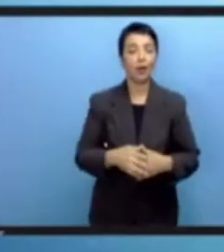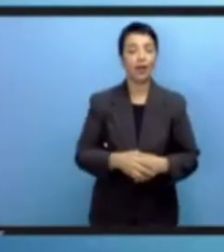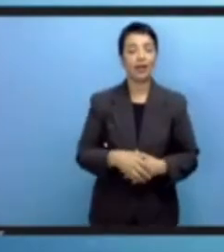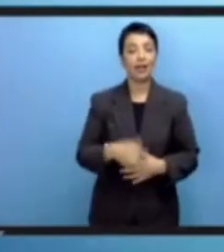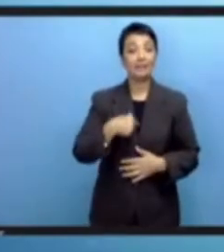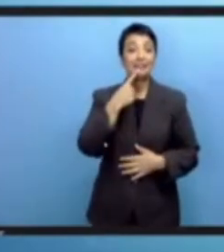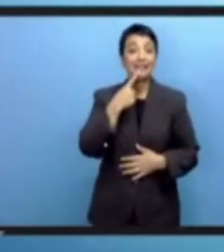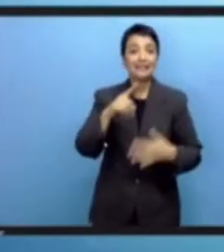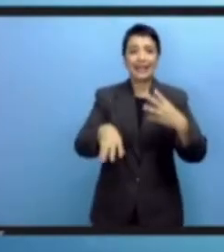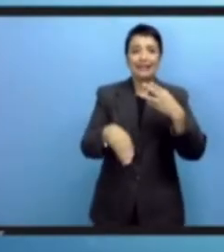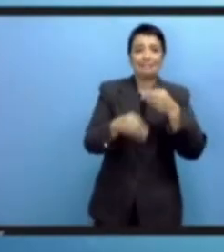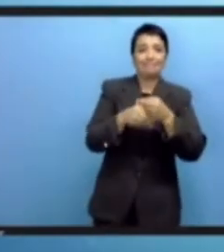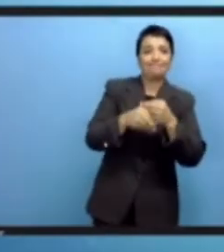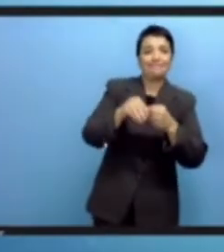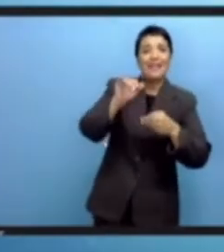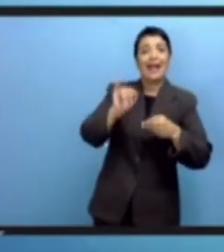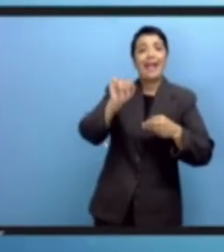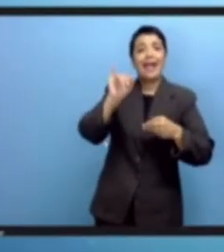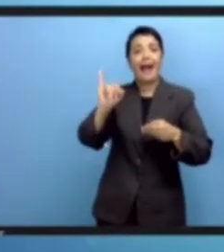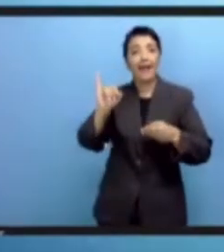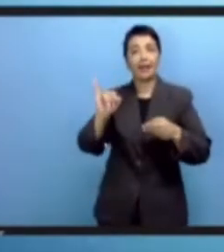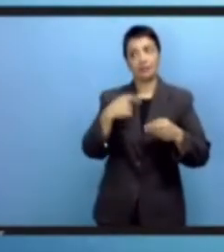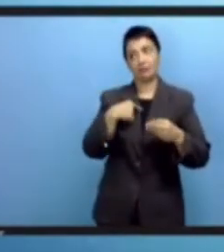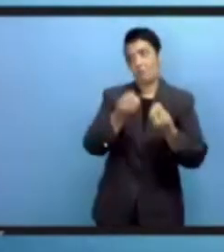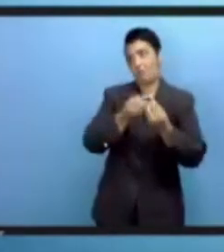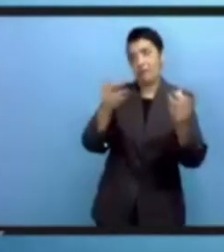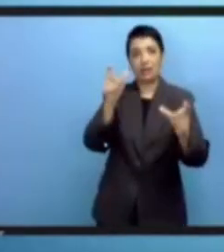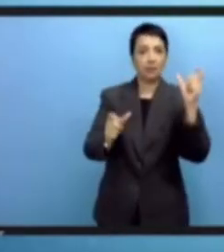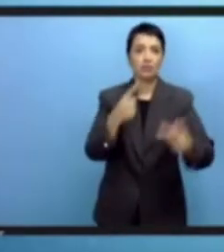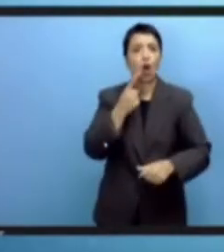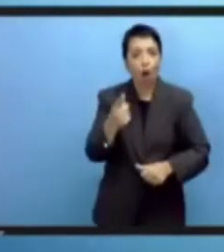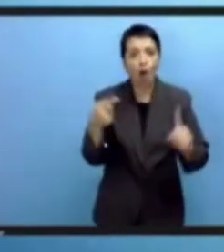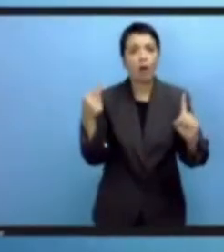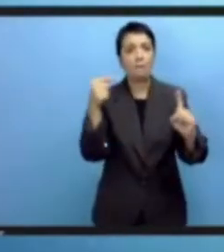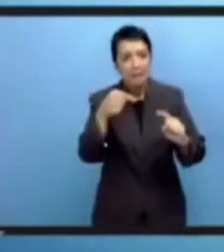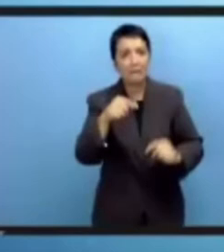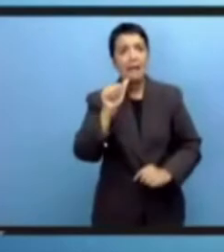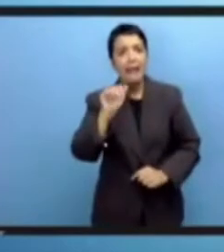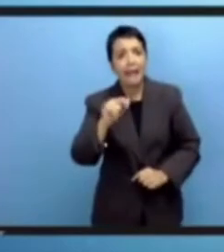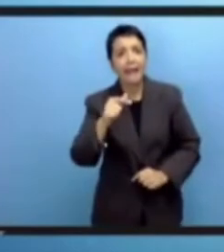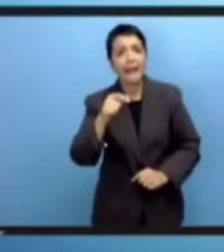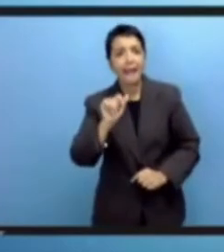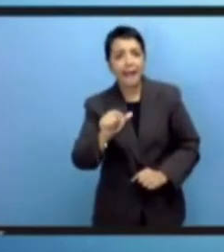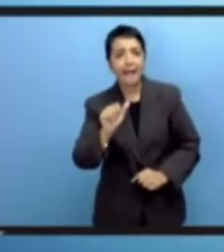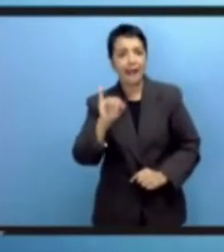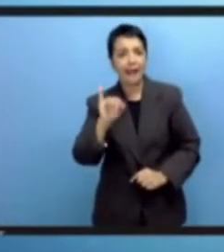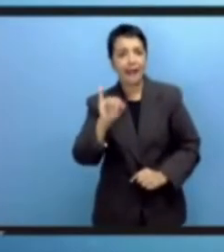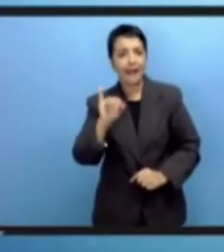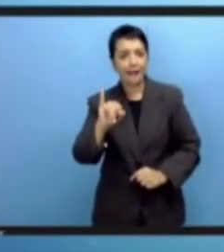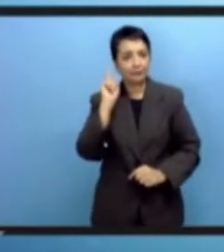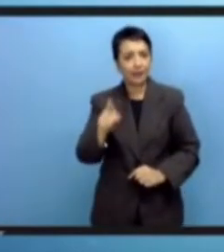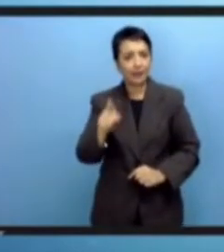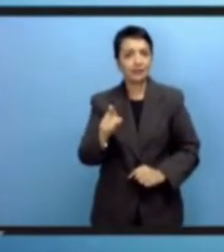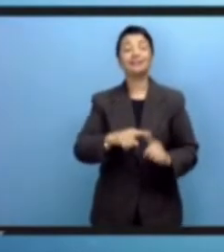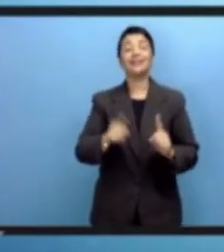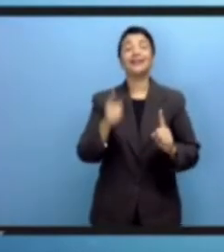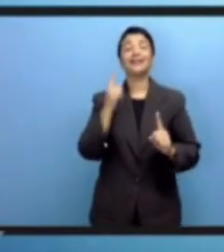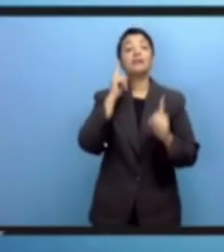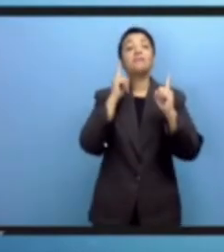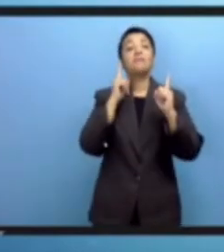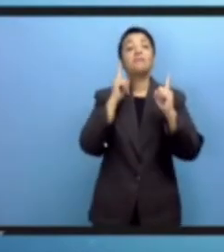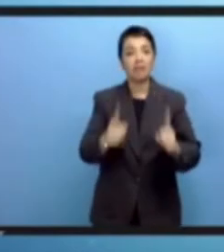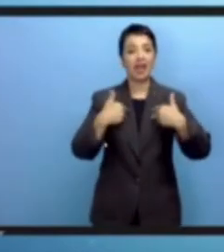بالنظام الإيكولوجي للبيانات ترددت في الحديث عن البيانات الكبر